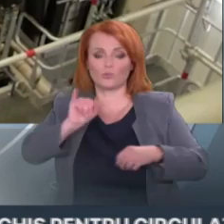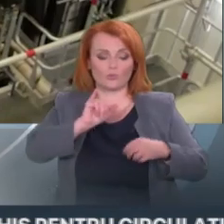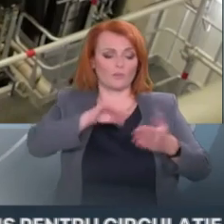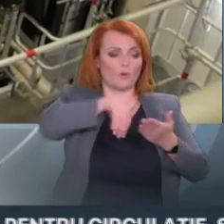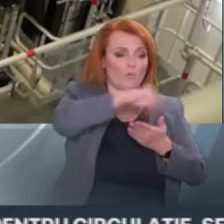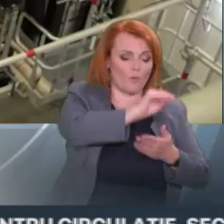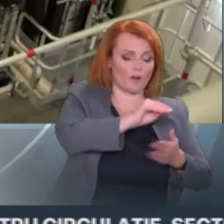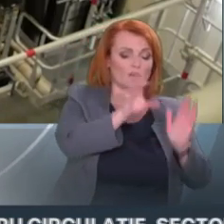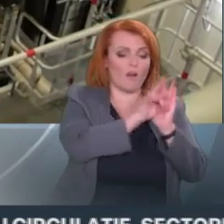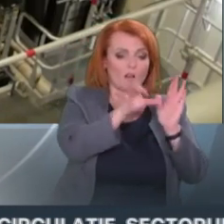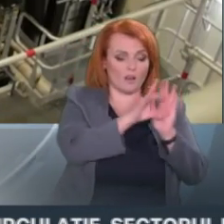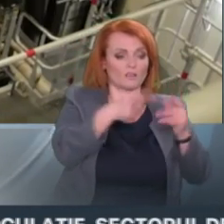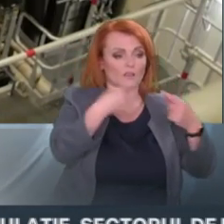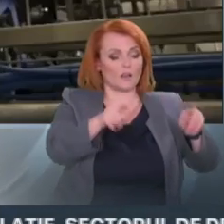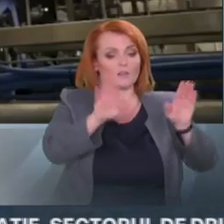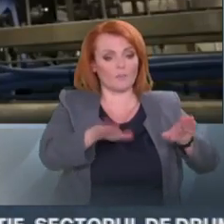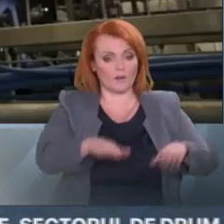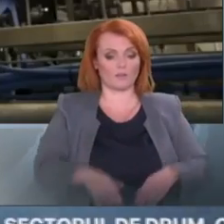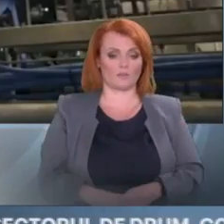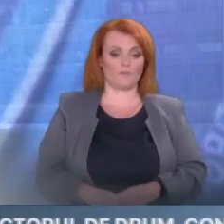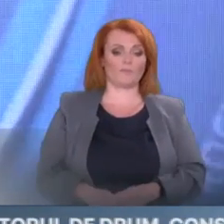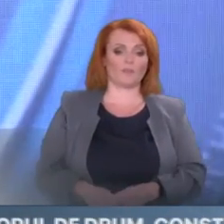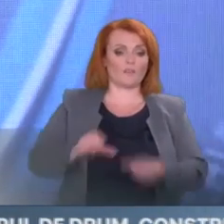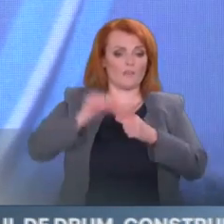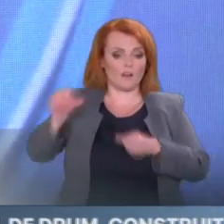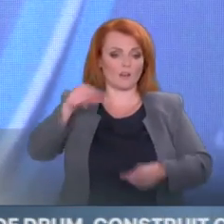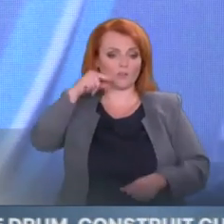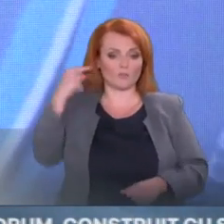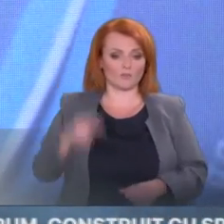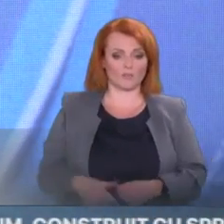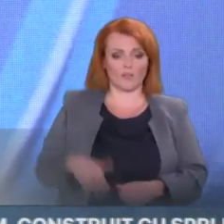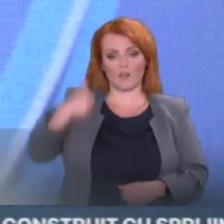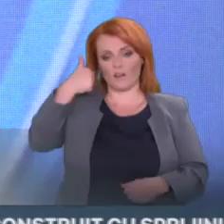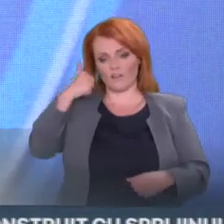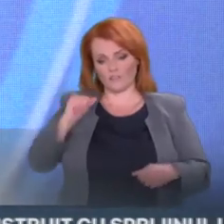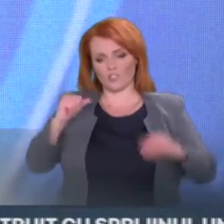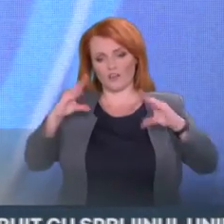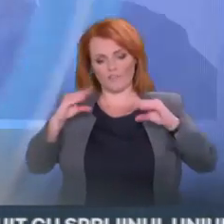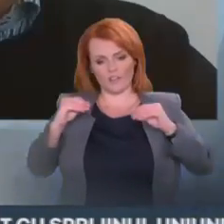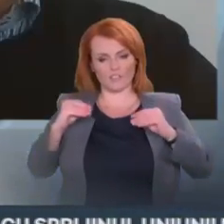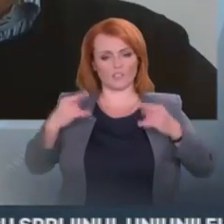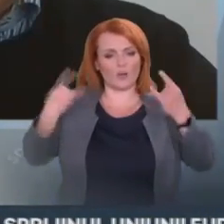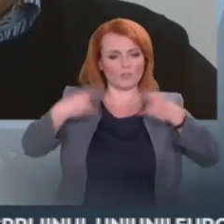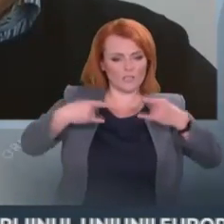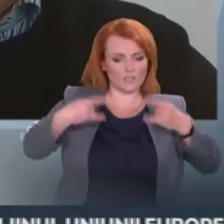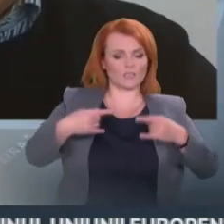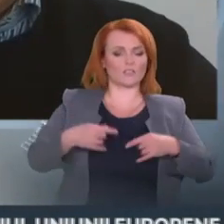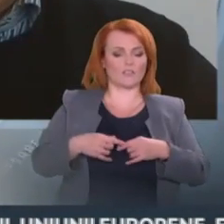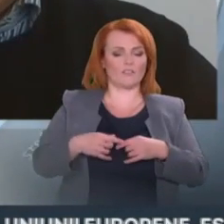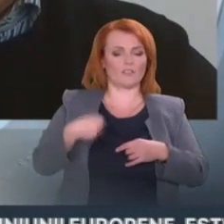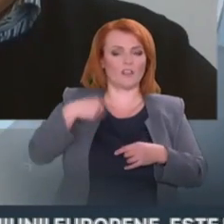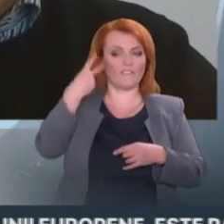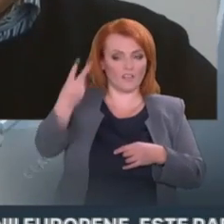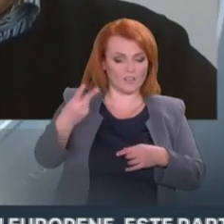sectorului energetic acestui stat. Aseara la o emisiune TV, premierul Natalia